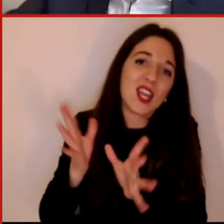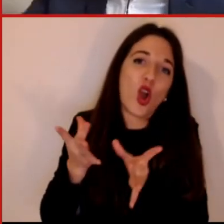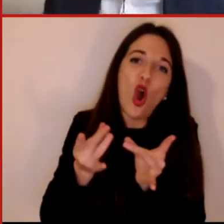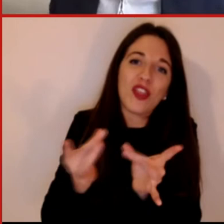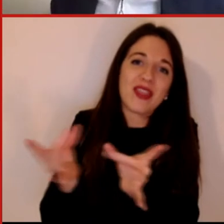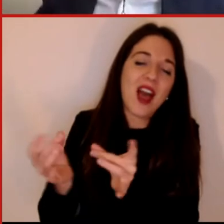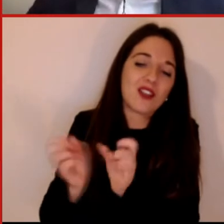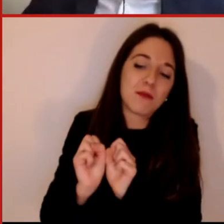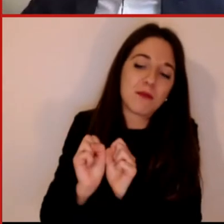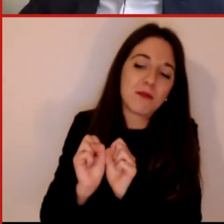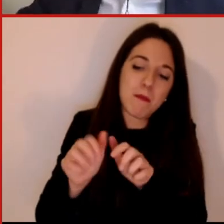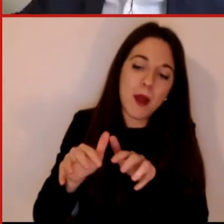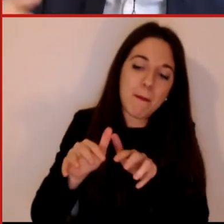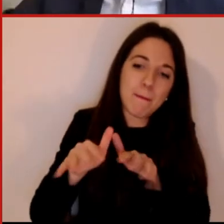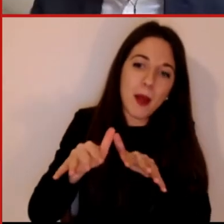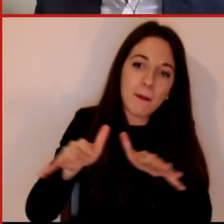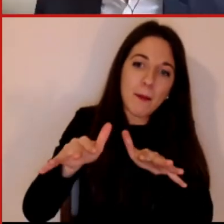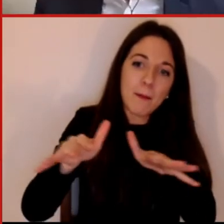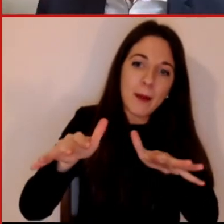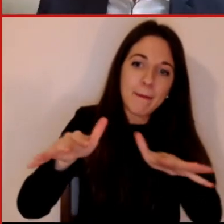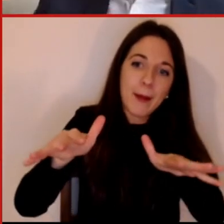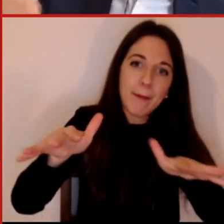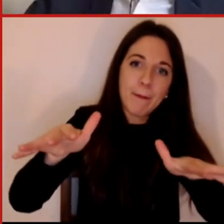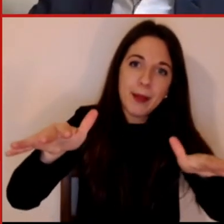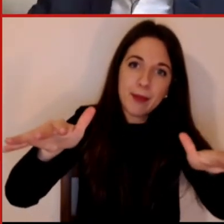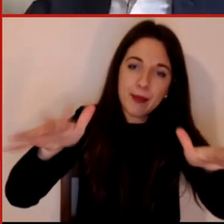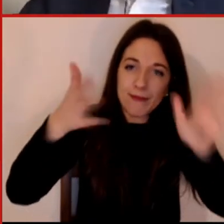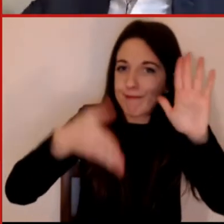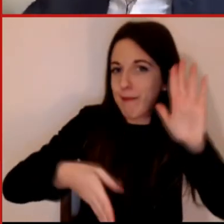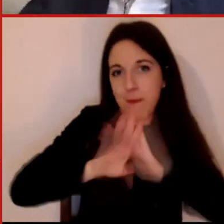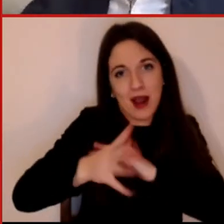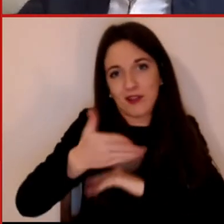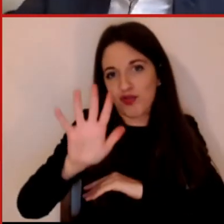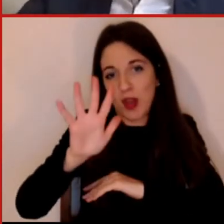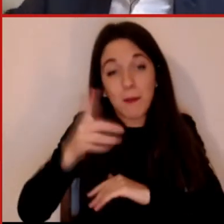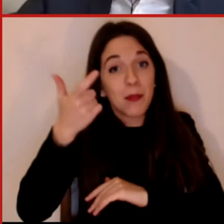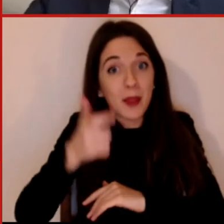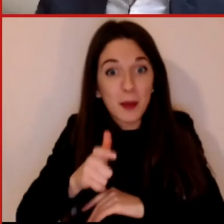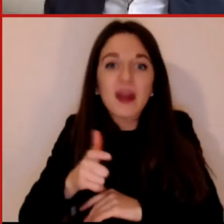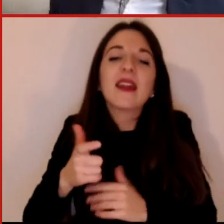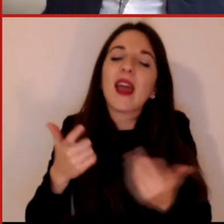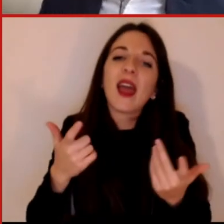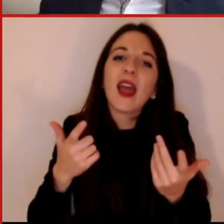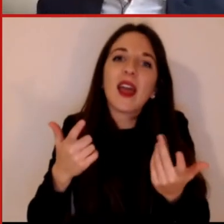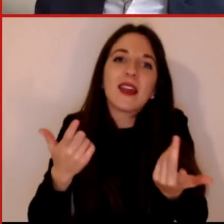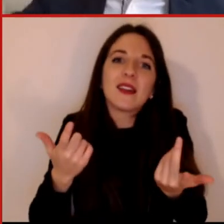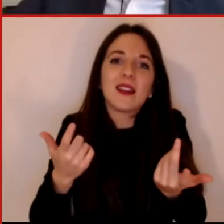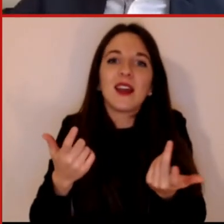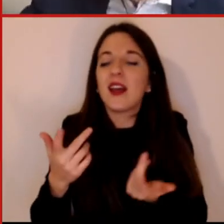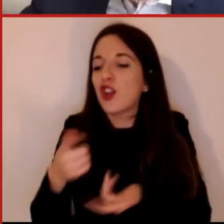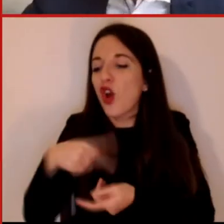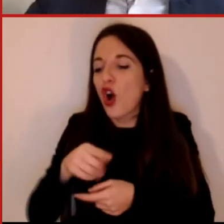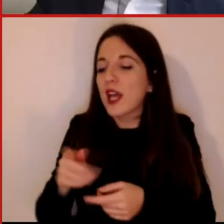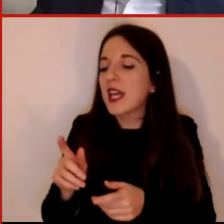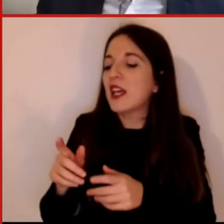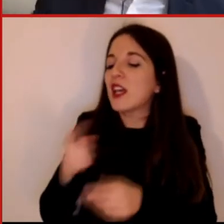fondamentalmente cominciavamo a fare screening di viaggio per tutta la Cina, quei casi sono cominciati in realtà ad arrivare da altri posti in Asia, da